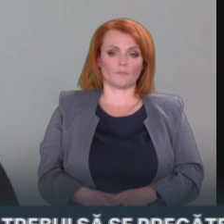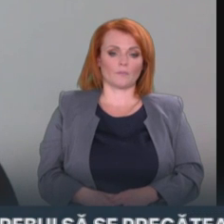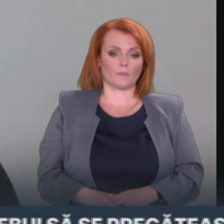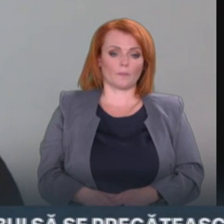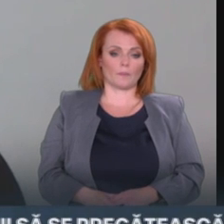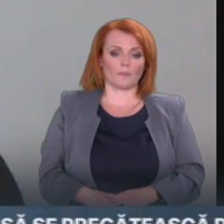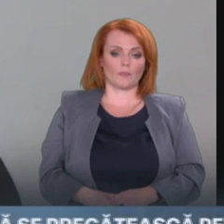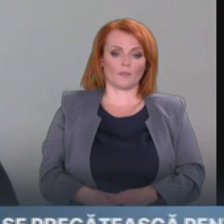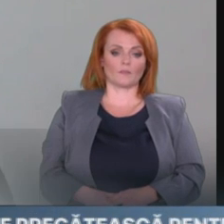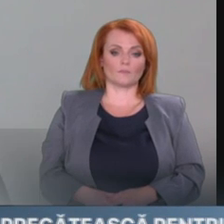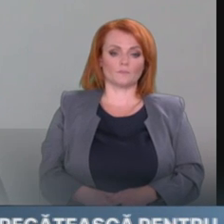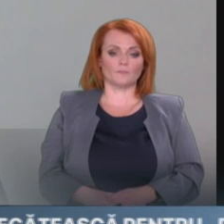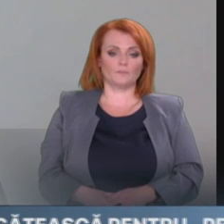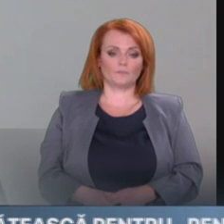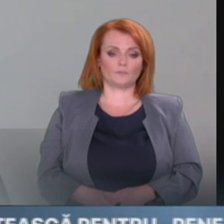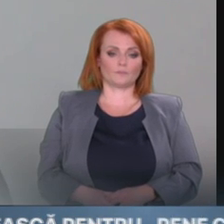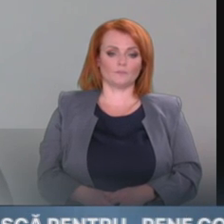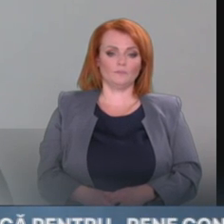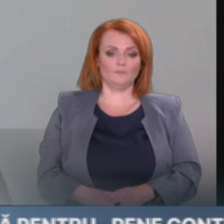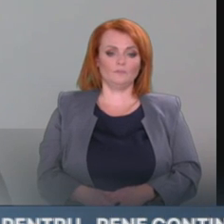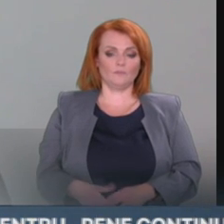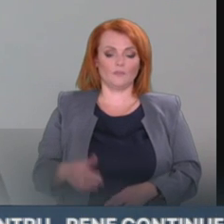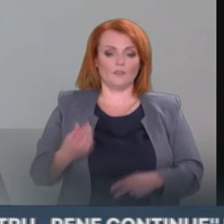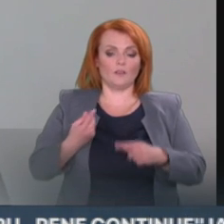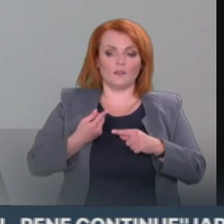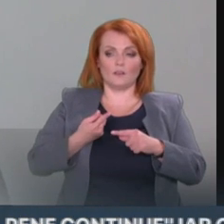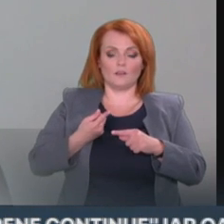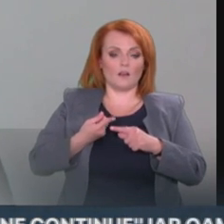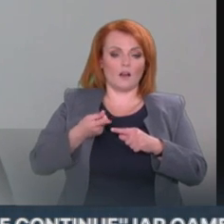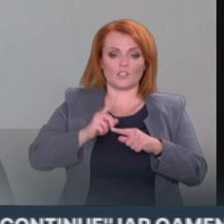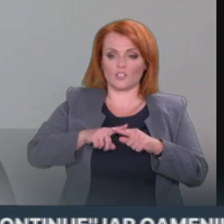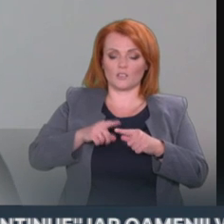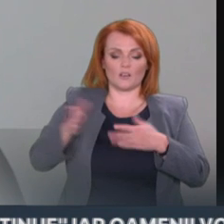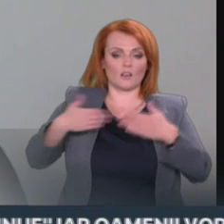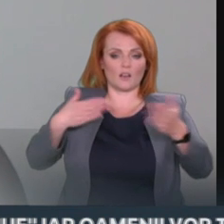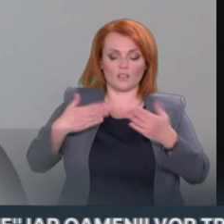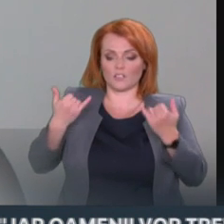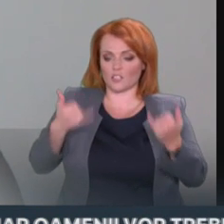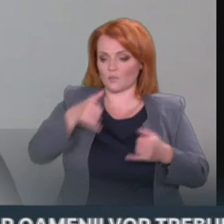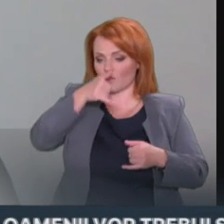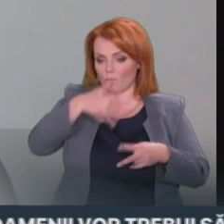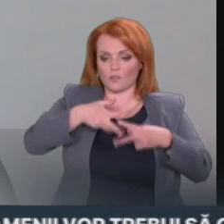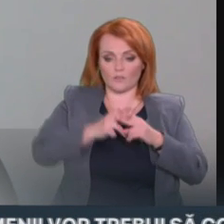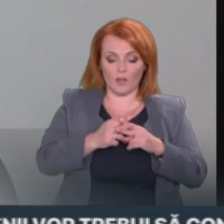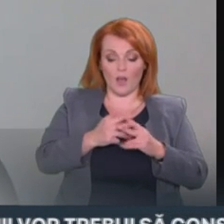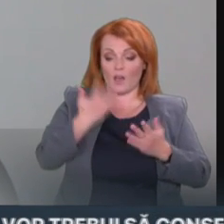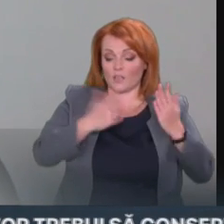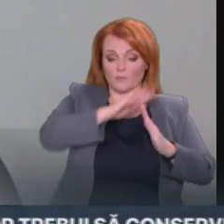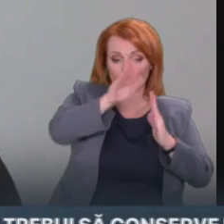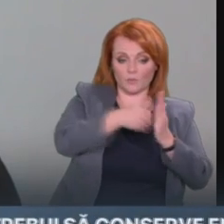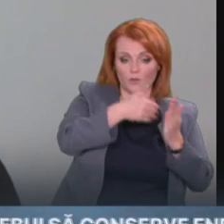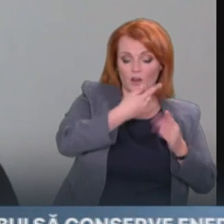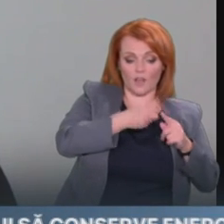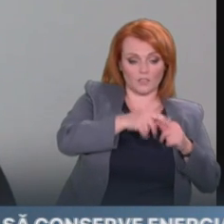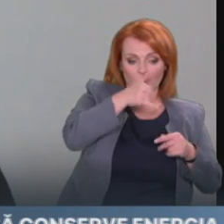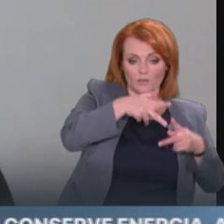trebuie să întrerupim aceste relații. Noi acest lucru nu l-am făcut până acum și cred că suntem în continuare plenari în